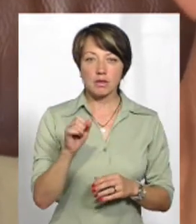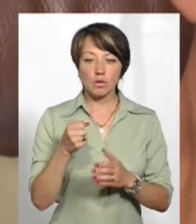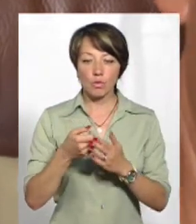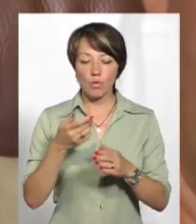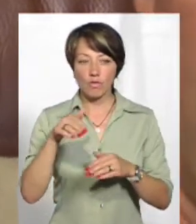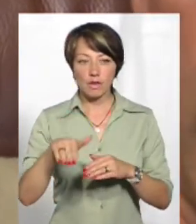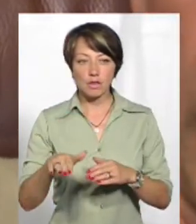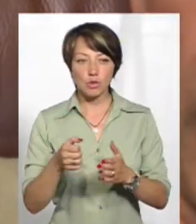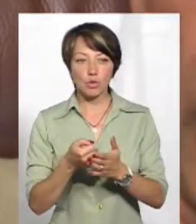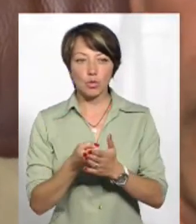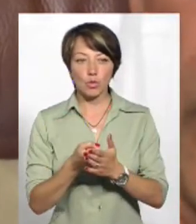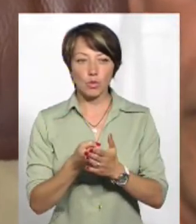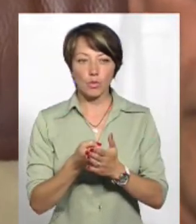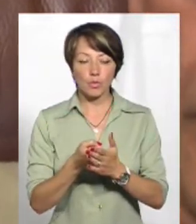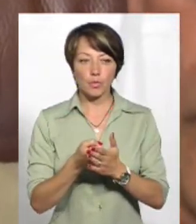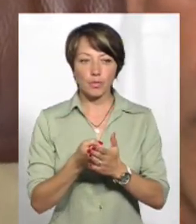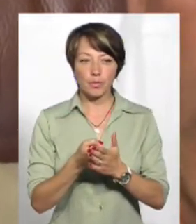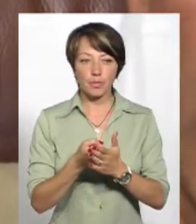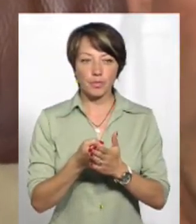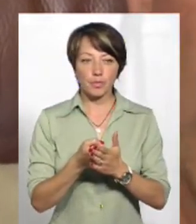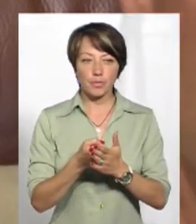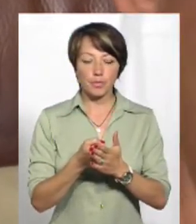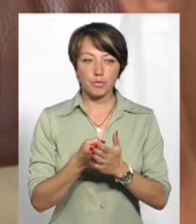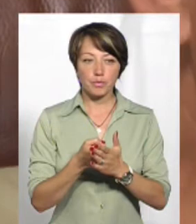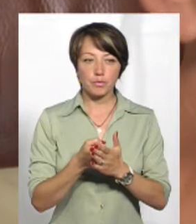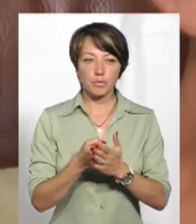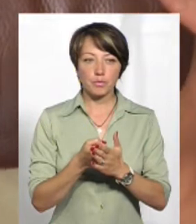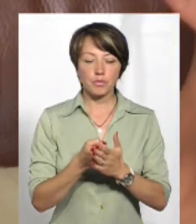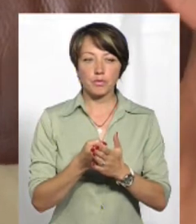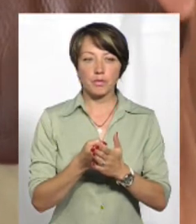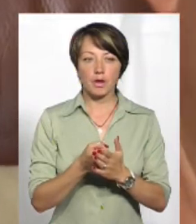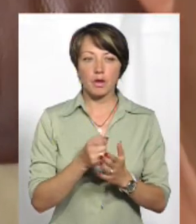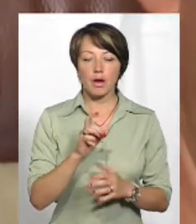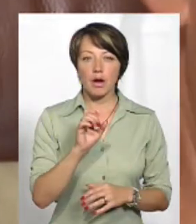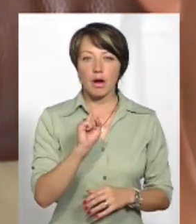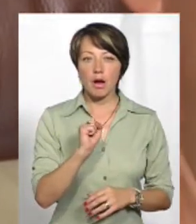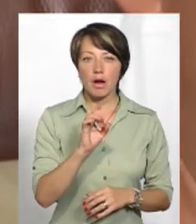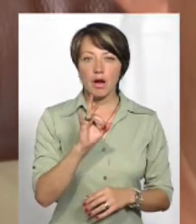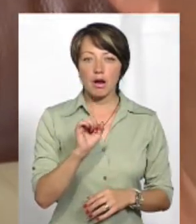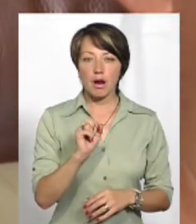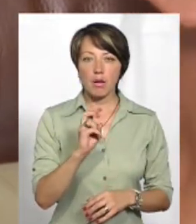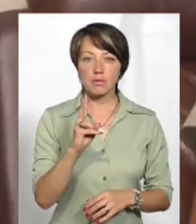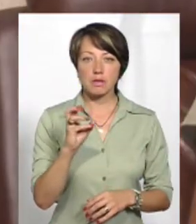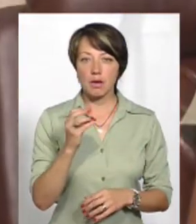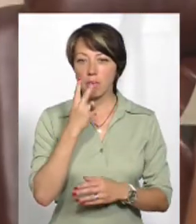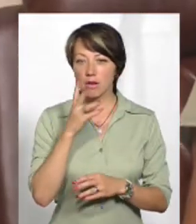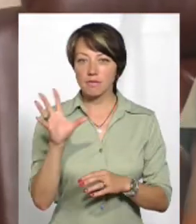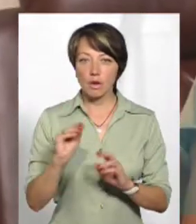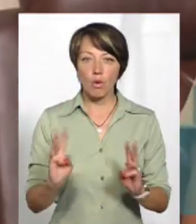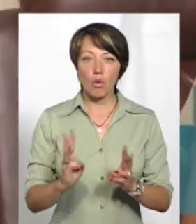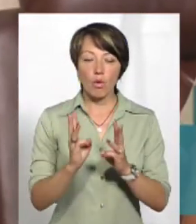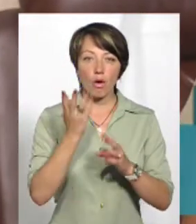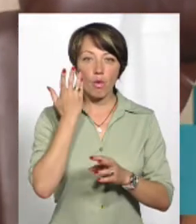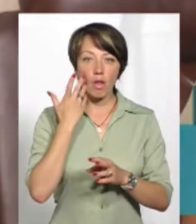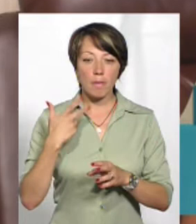до Грабського, бачимо, там все горить, коли ми виїхали